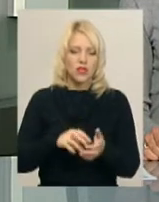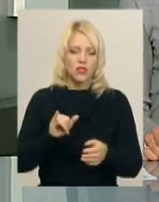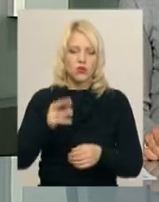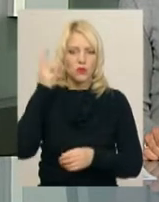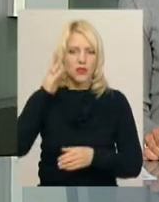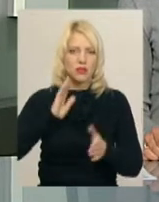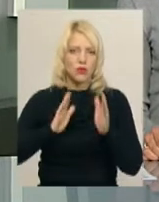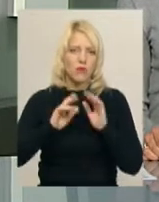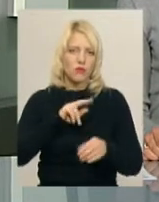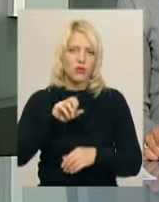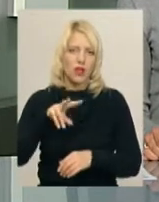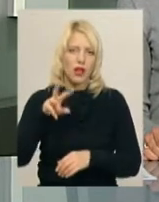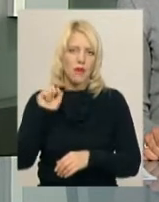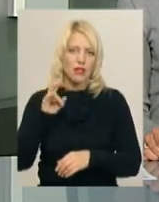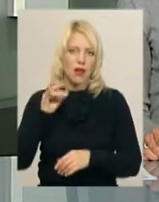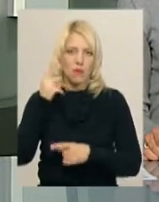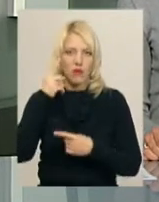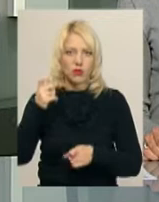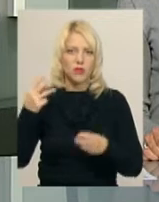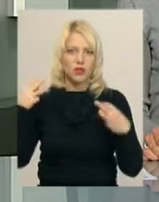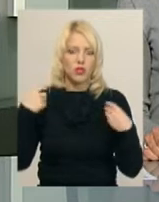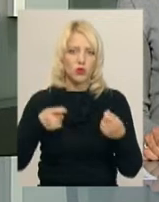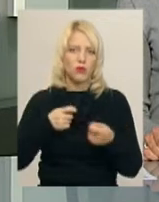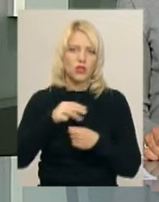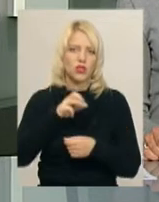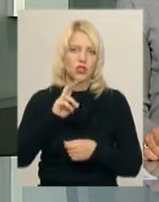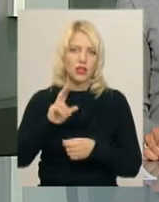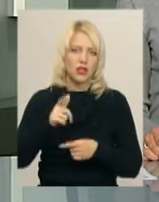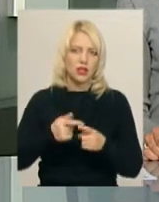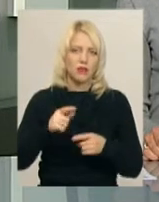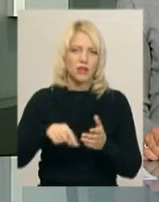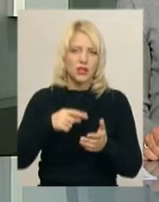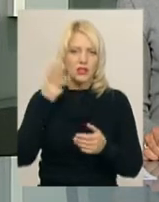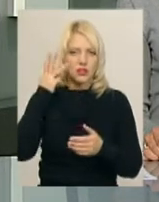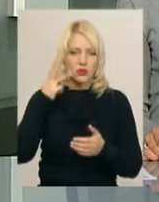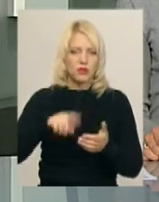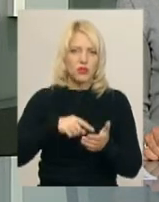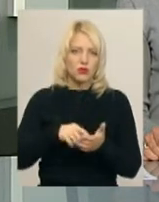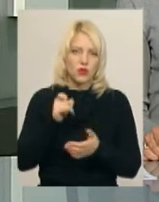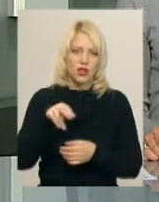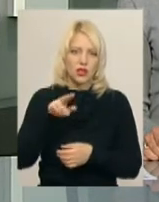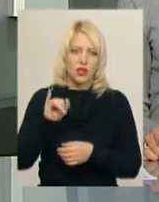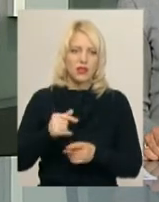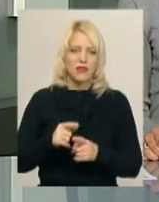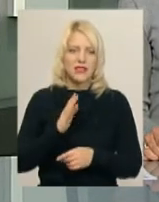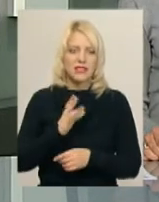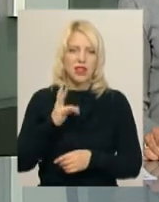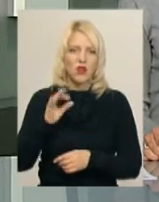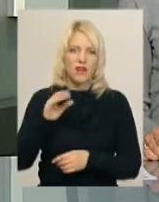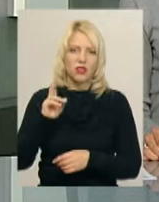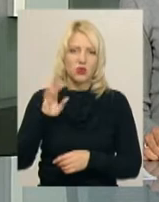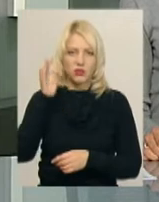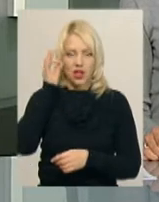імені Михайла Чекмана. Про це повідомив начальник управління житлово-комунального господарства Хмельницької міської ради Василь Новачок.